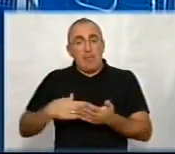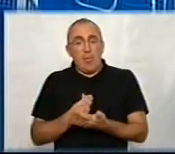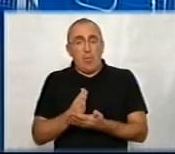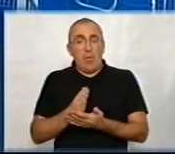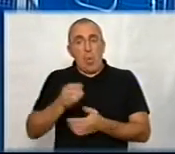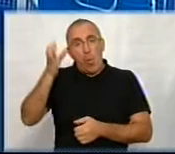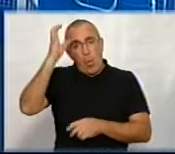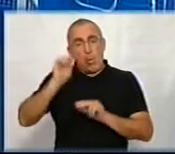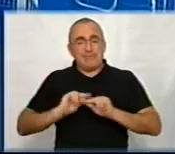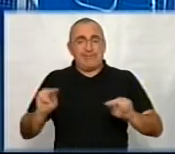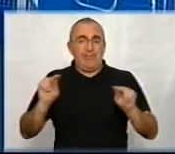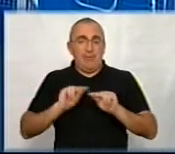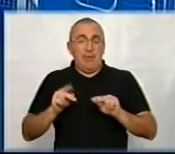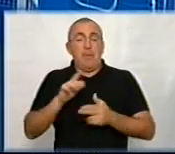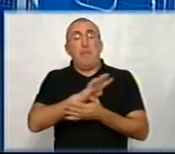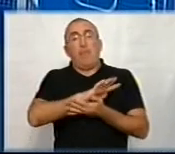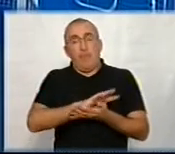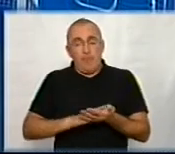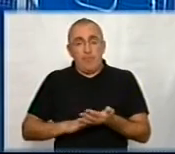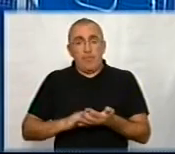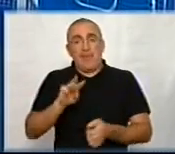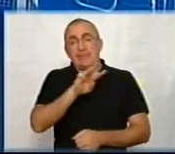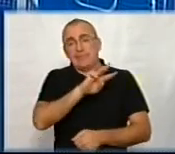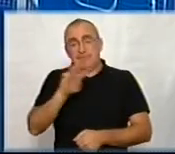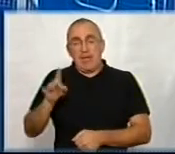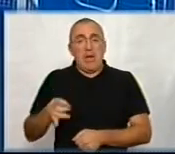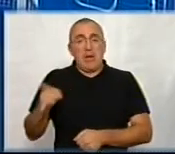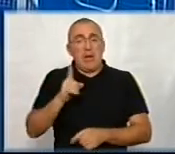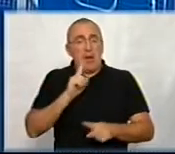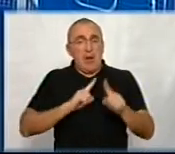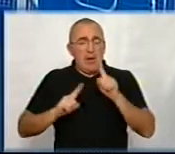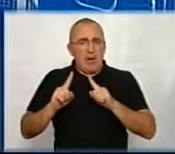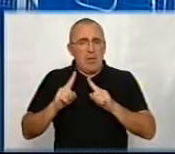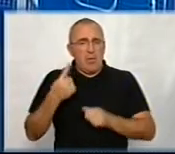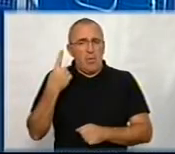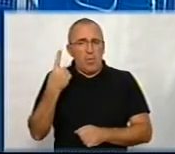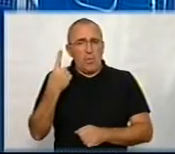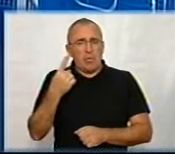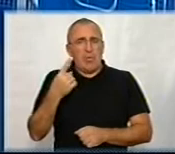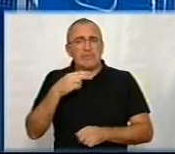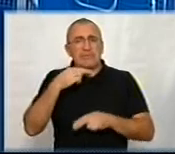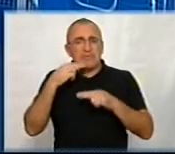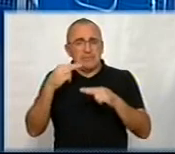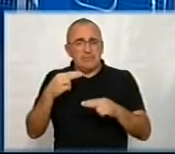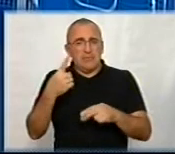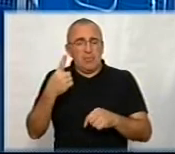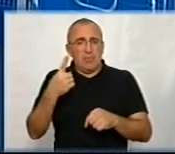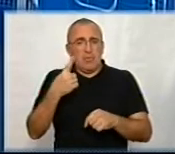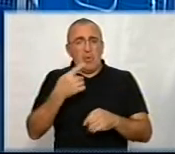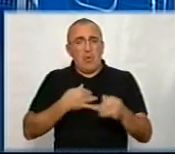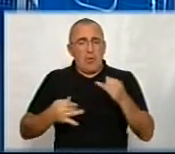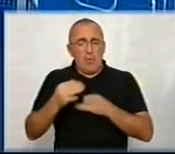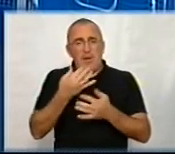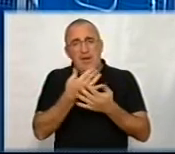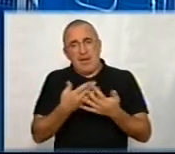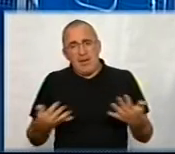освіти. Ми продовжуємо. На сайтах районних рад... Одне зауваження тільки. Звичайно, ми говоримо про